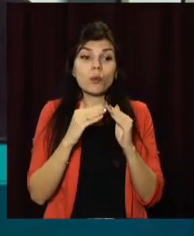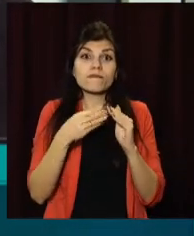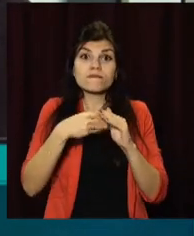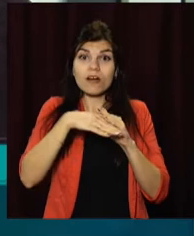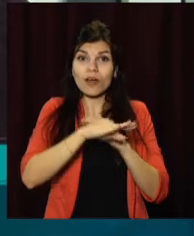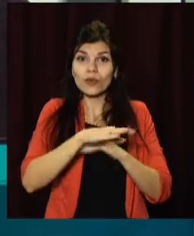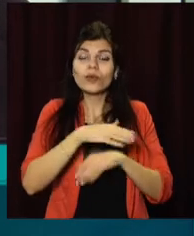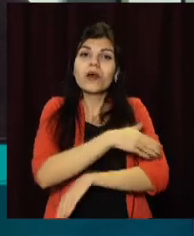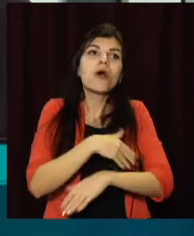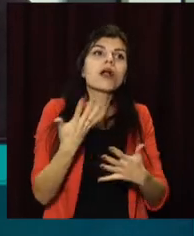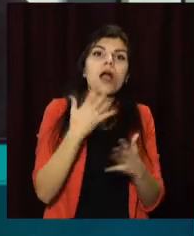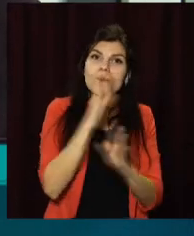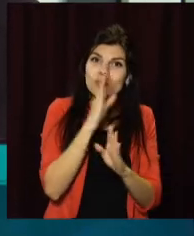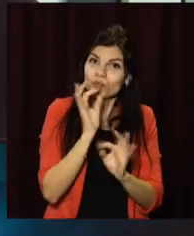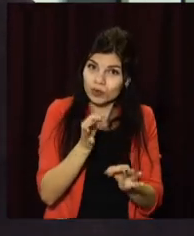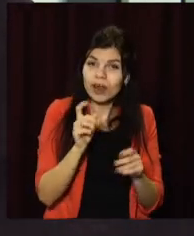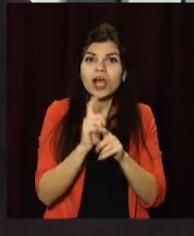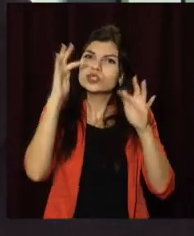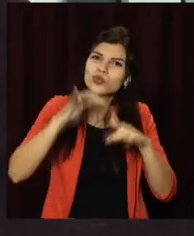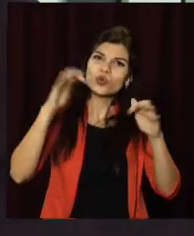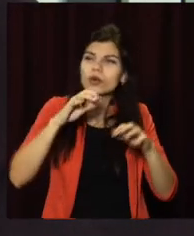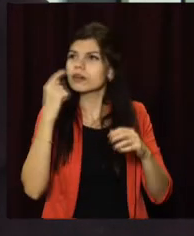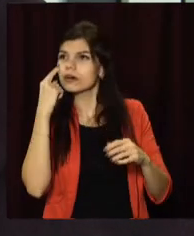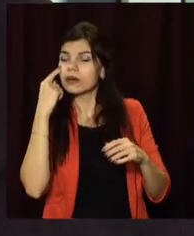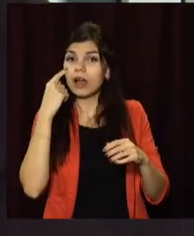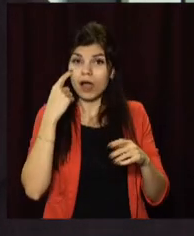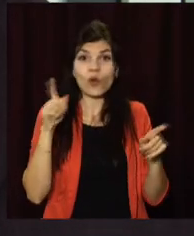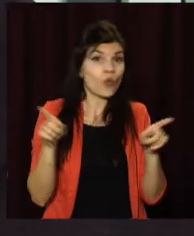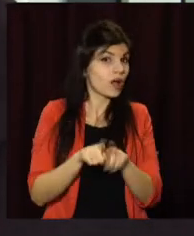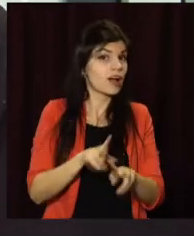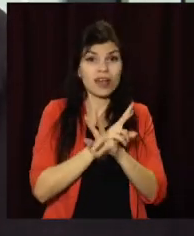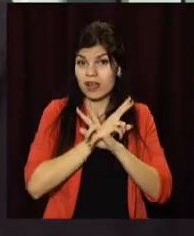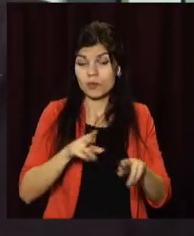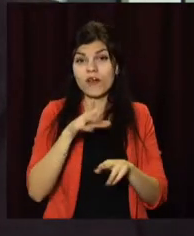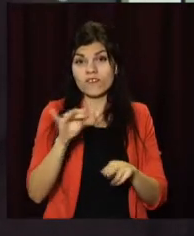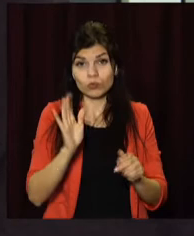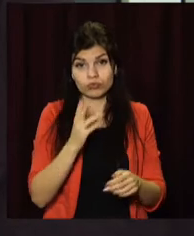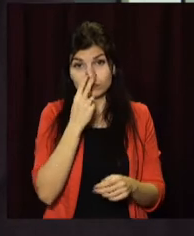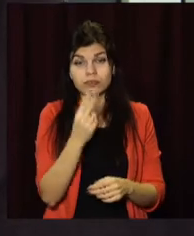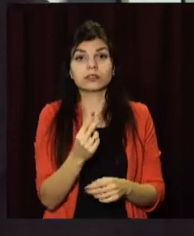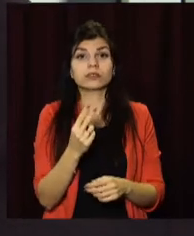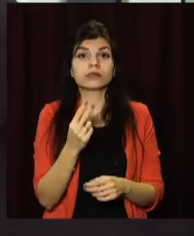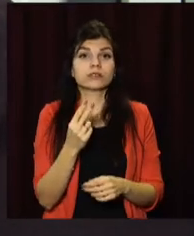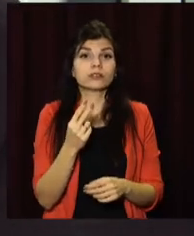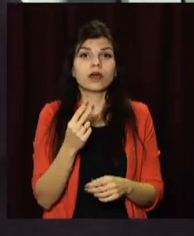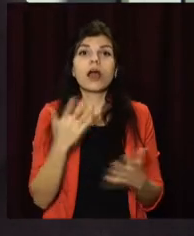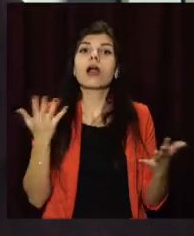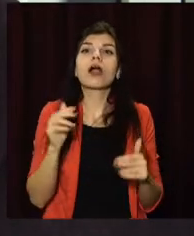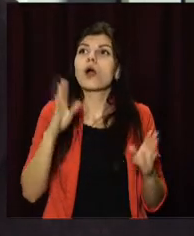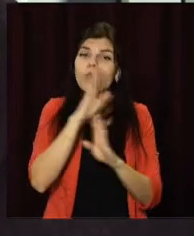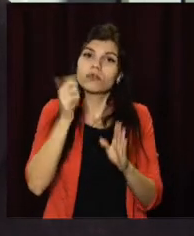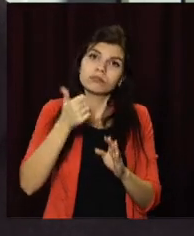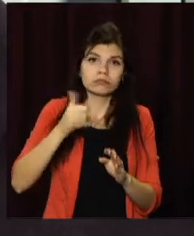температура за бортом, які опади, сніг, дощ, тумани і так далі. Так само ви будете дивитися на